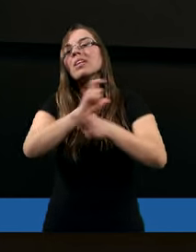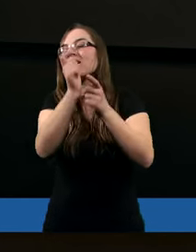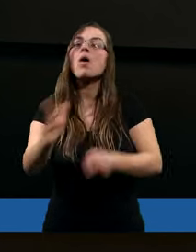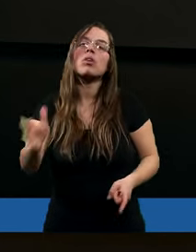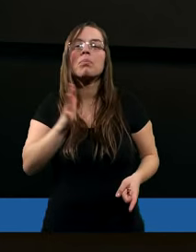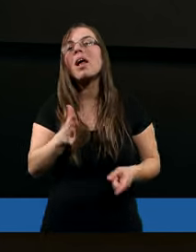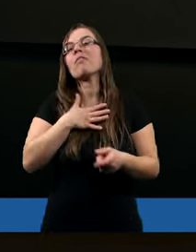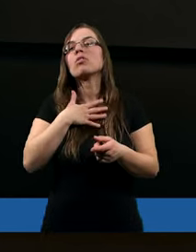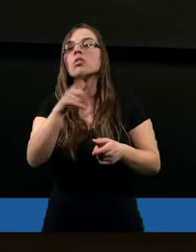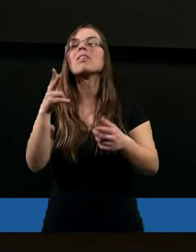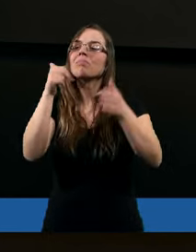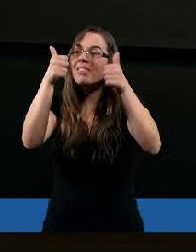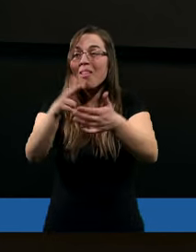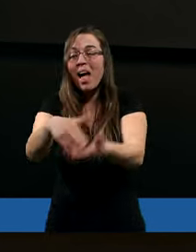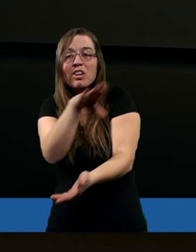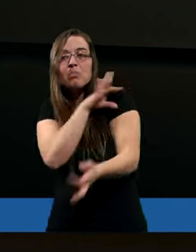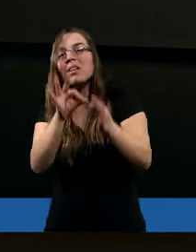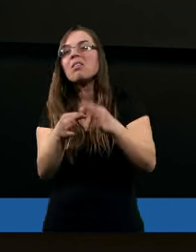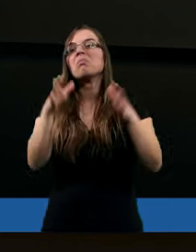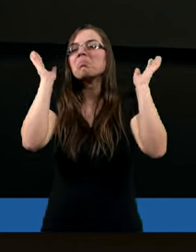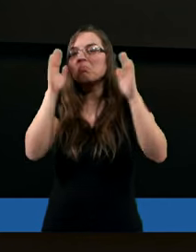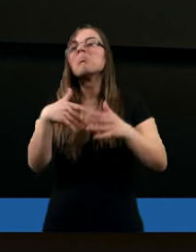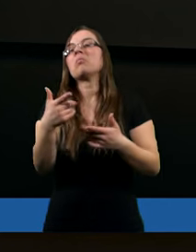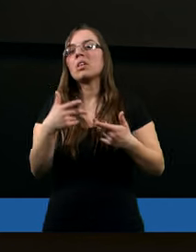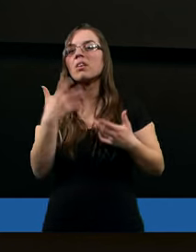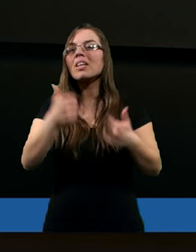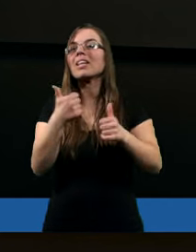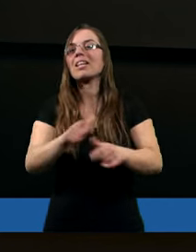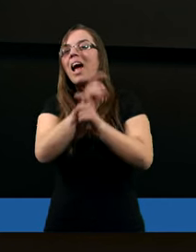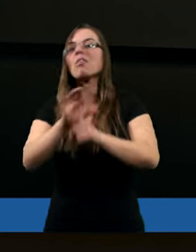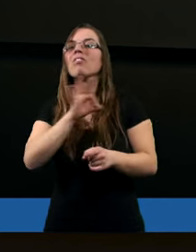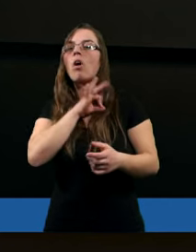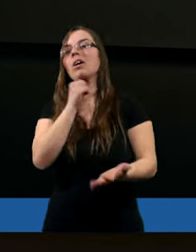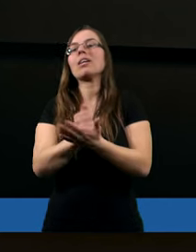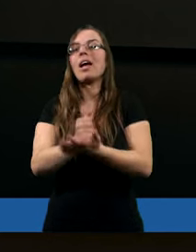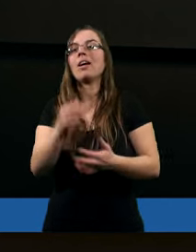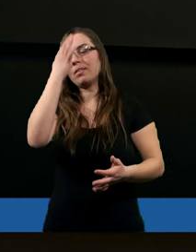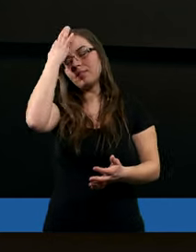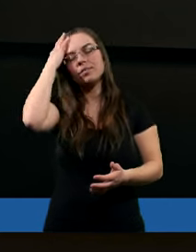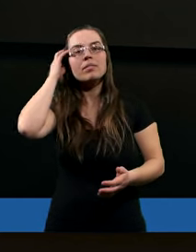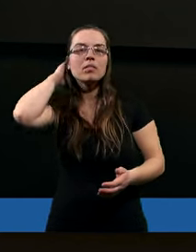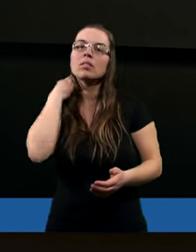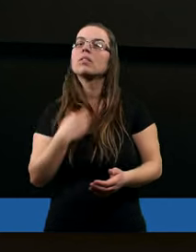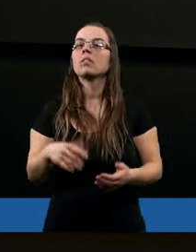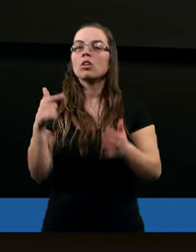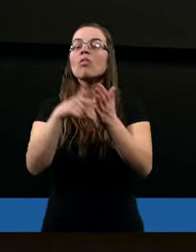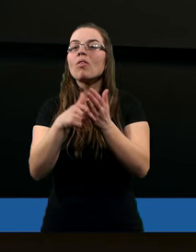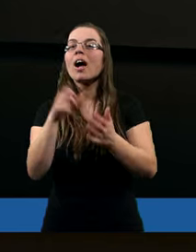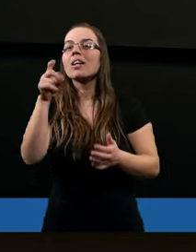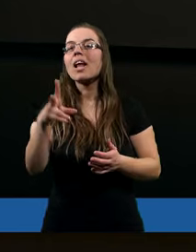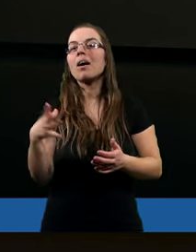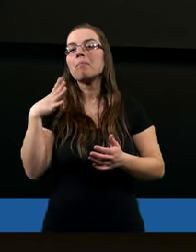cały czas skazywali Chryzusa, nawet skazali Go na śmierć. A byli cały czas świadomi Ale po śmierci Jezusa się wielu nawróciło. Zgadza się. Natomiast